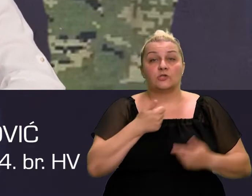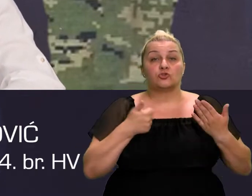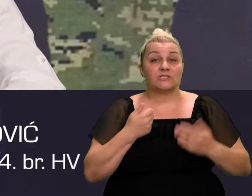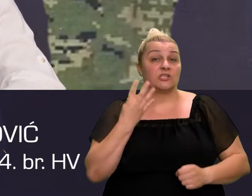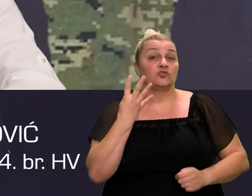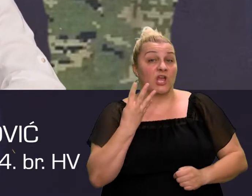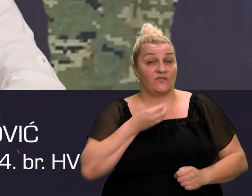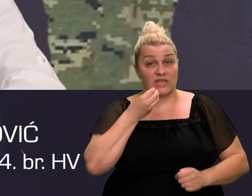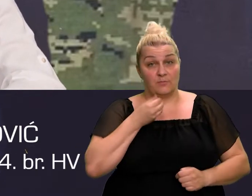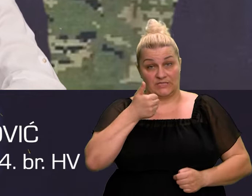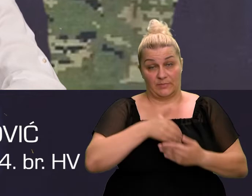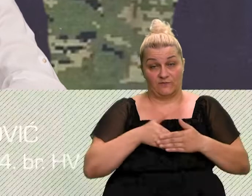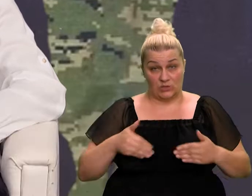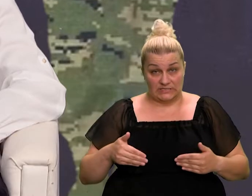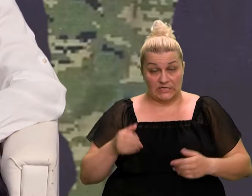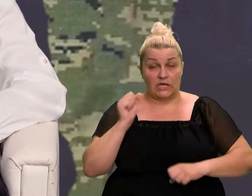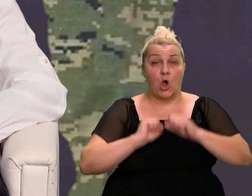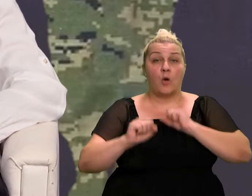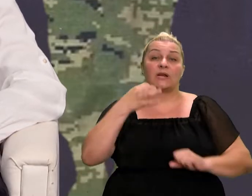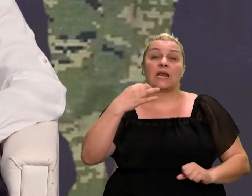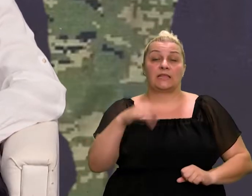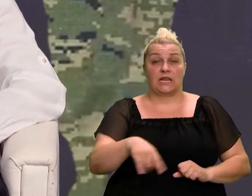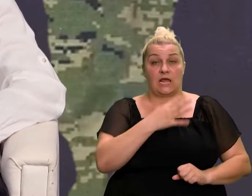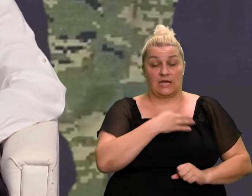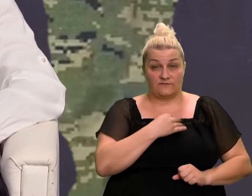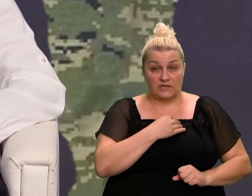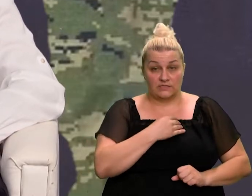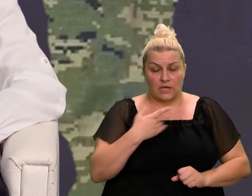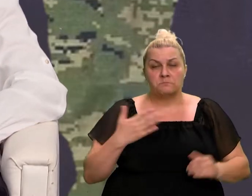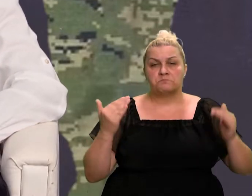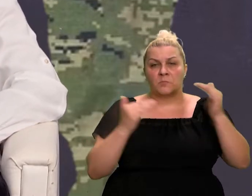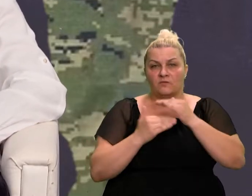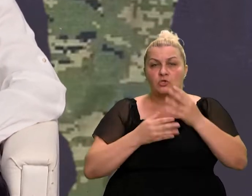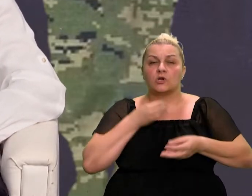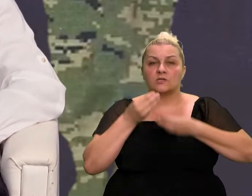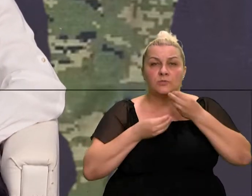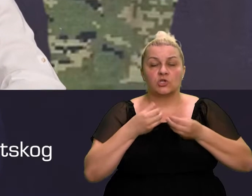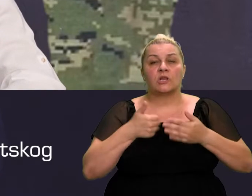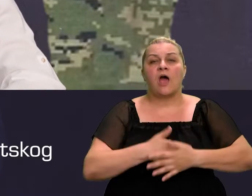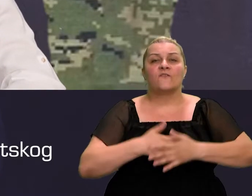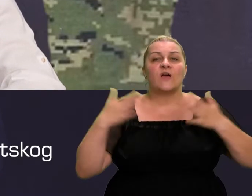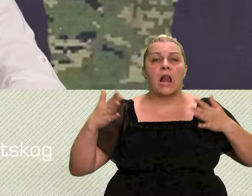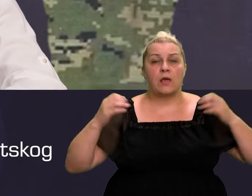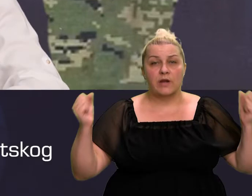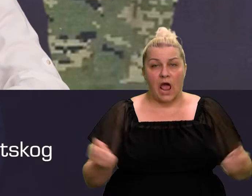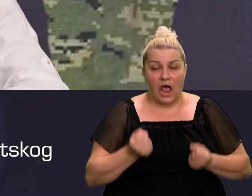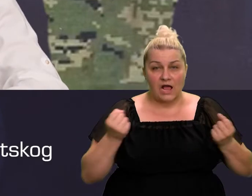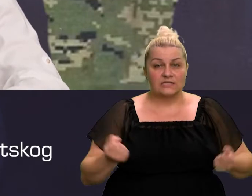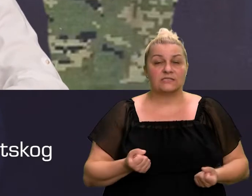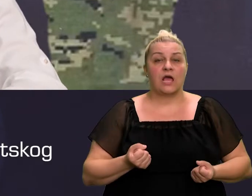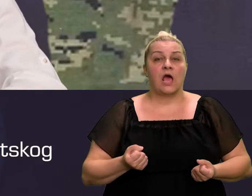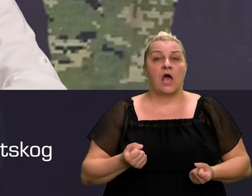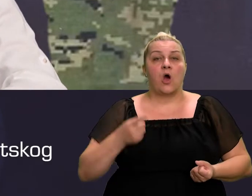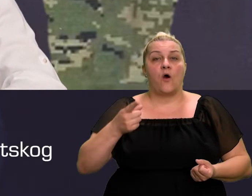264. emisiji na prvoj crti obrani jedine domovine Hrvatske. Već ja ćemo pričati u jednoj velebnoj akciji,